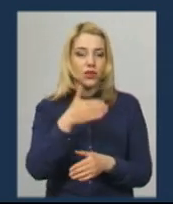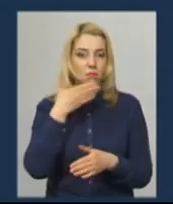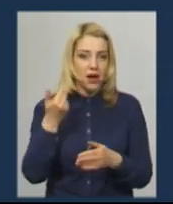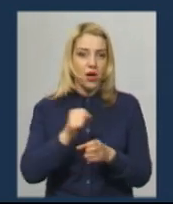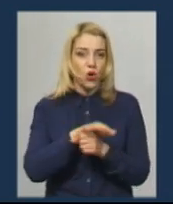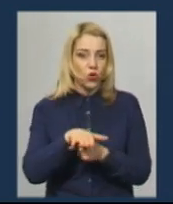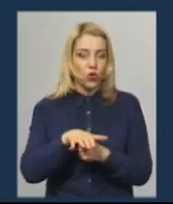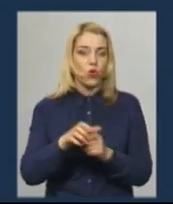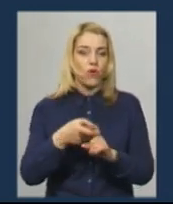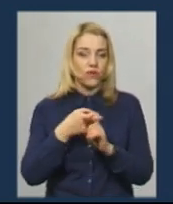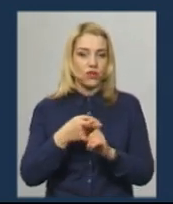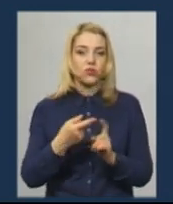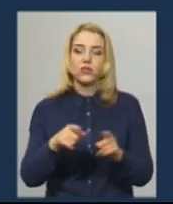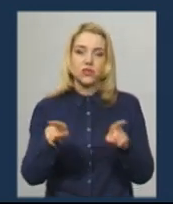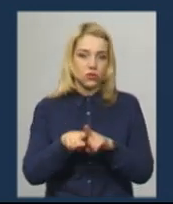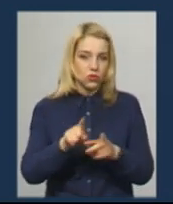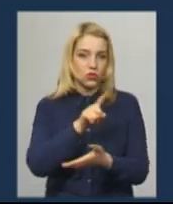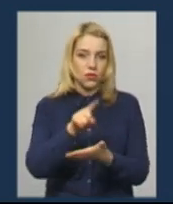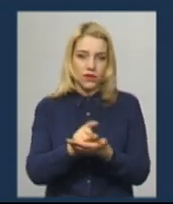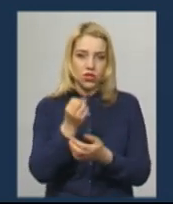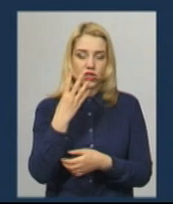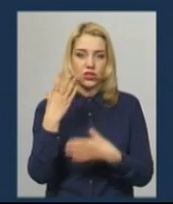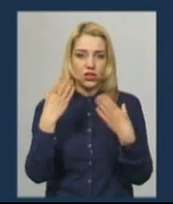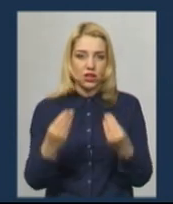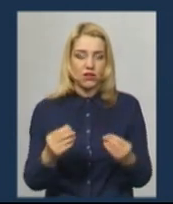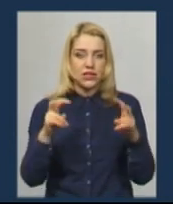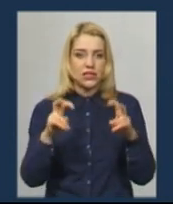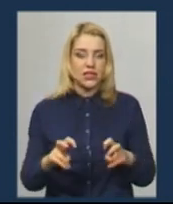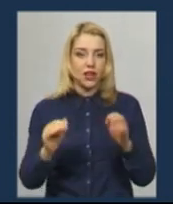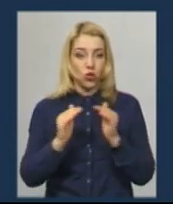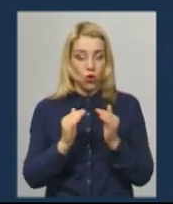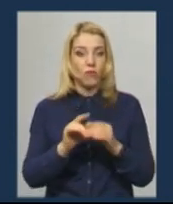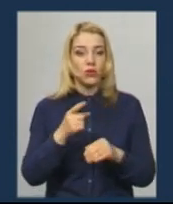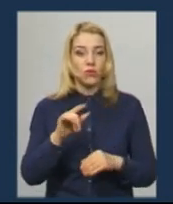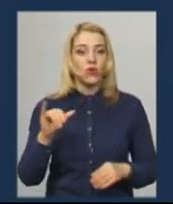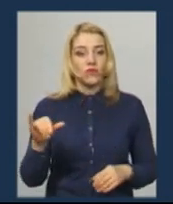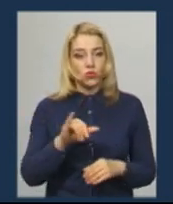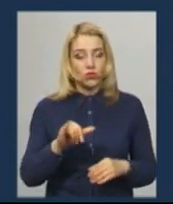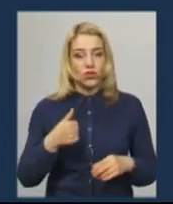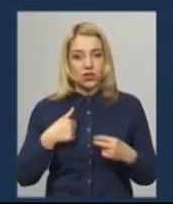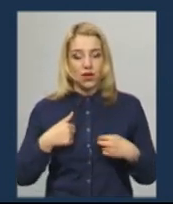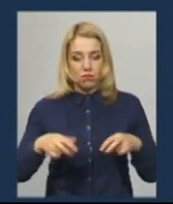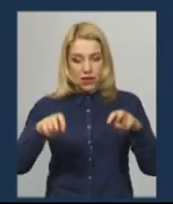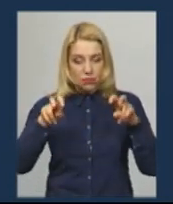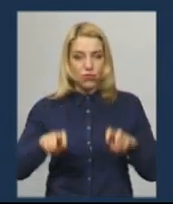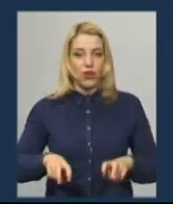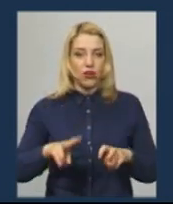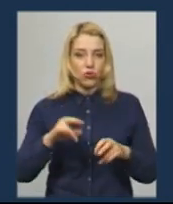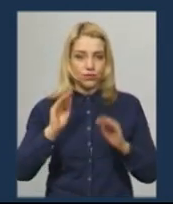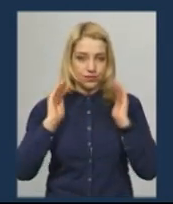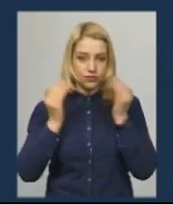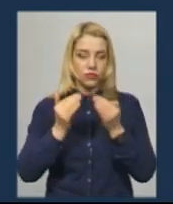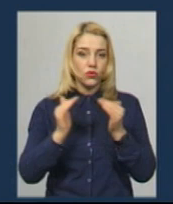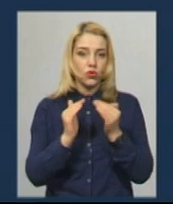'язана піти на 14 днів самоізоляції. Тому, власне, з суботи я перебуваю на самоізоляції,